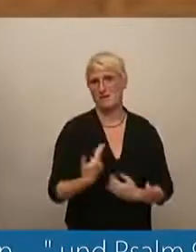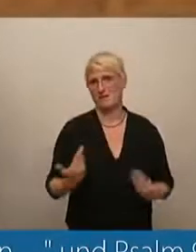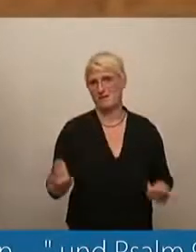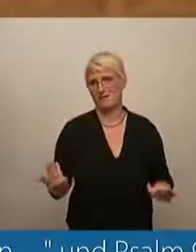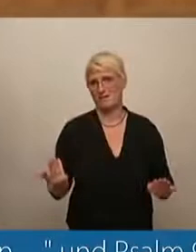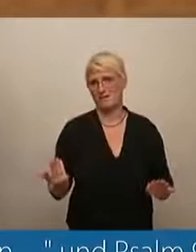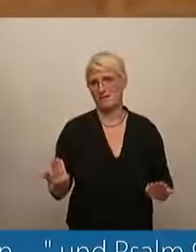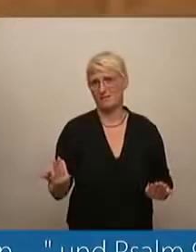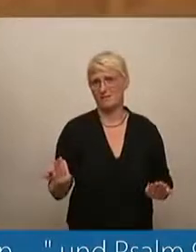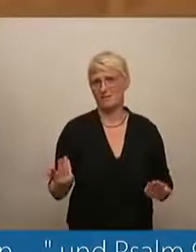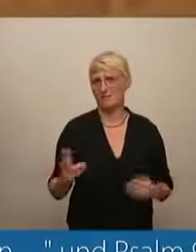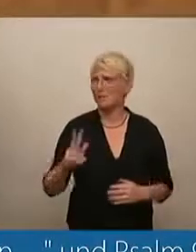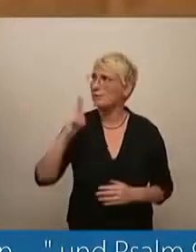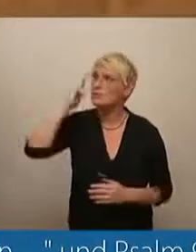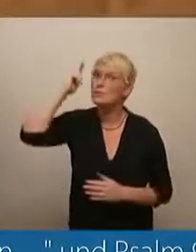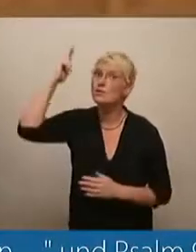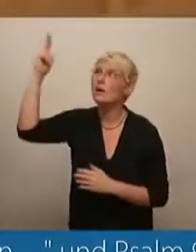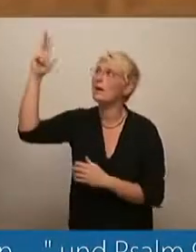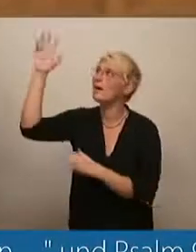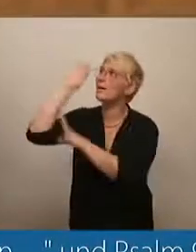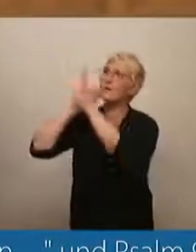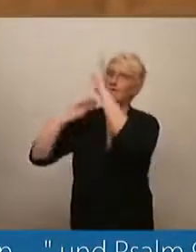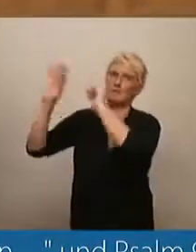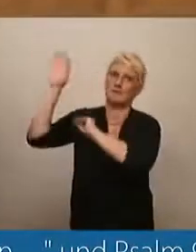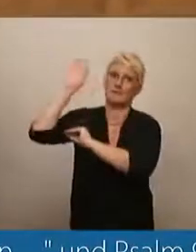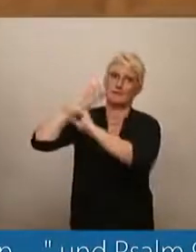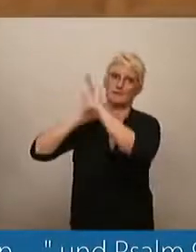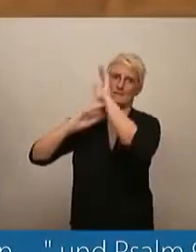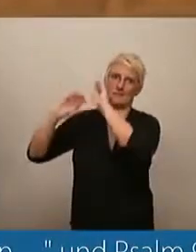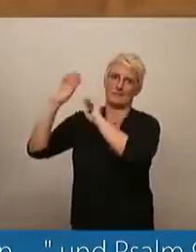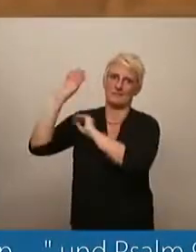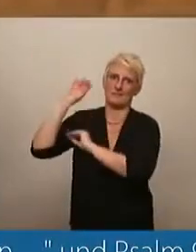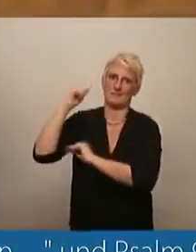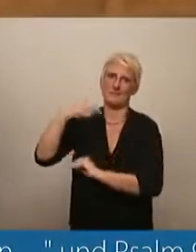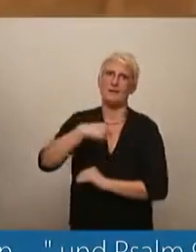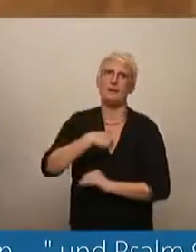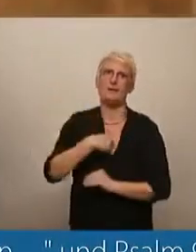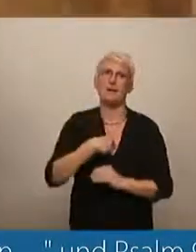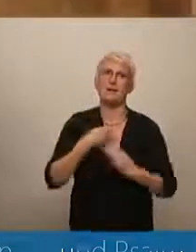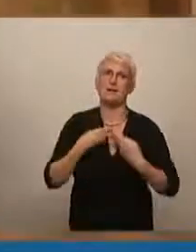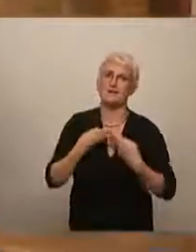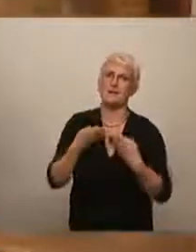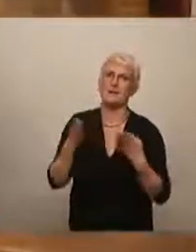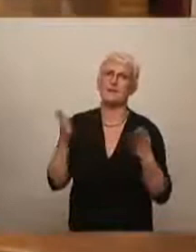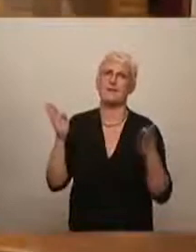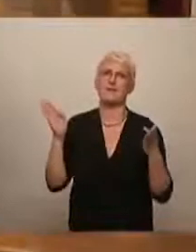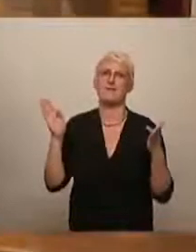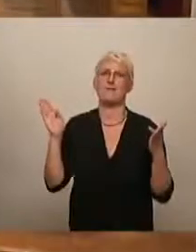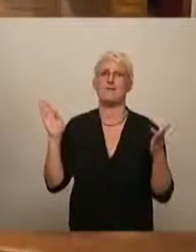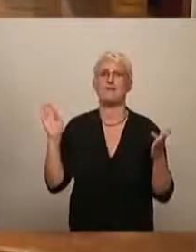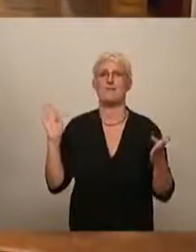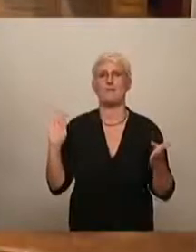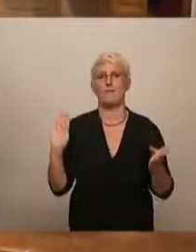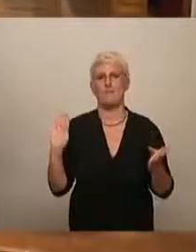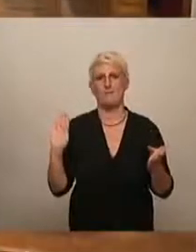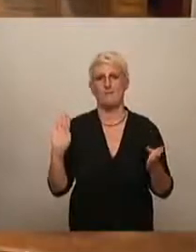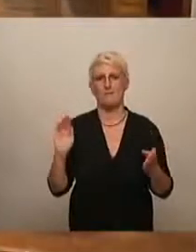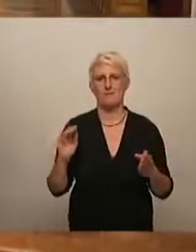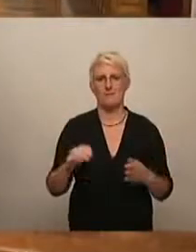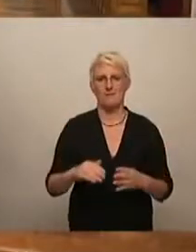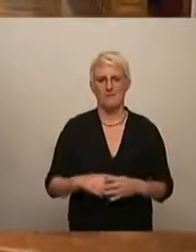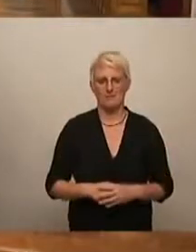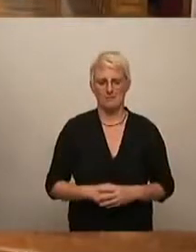Hört auf die Stimme des Herrn, verschließt ihm nicht